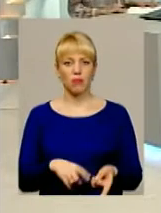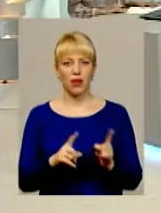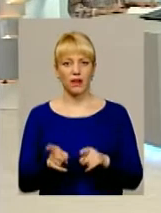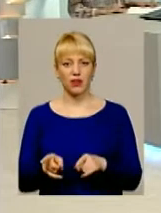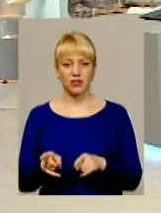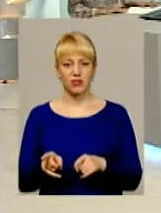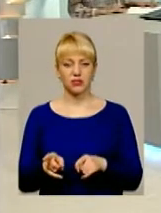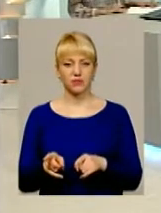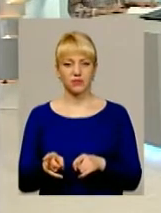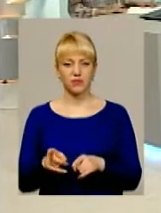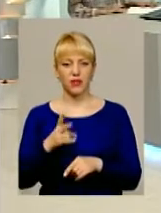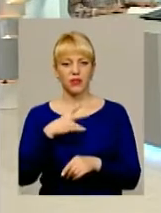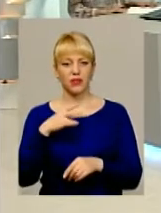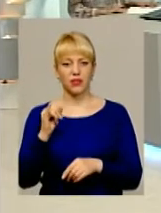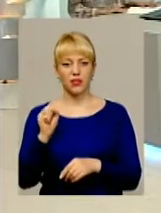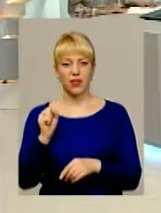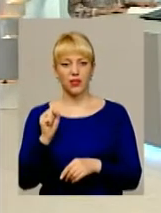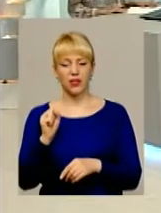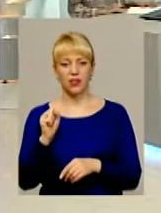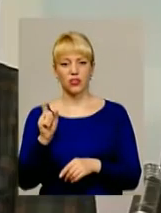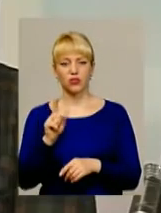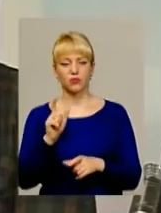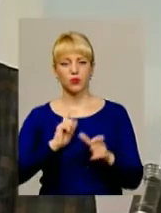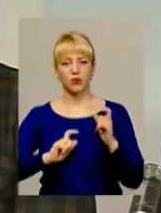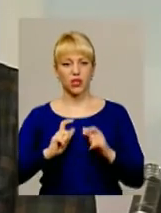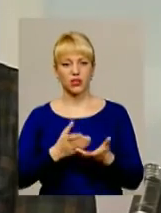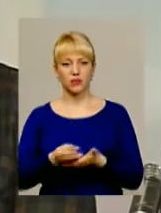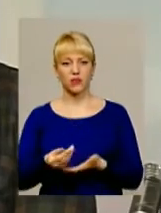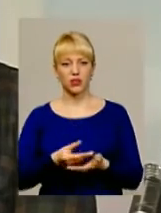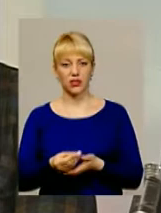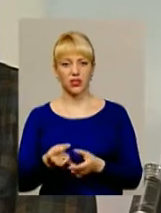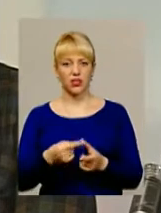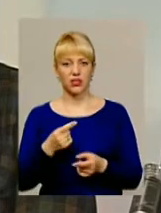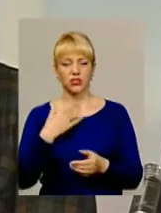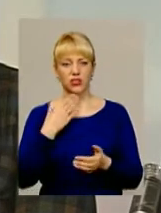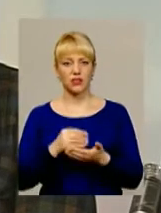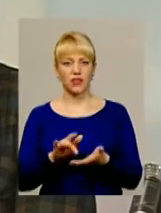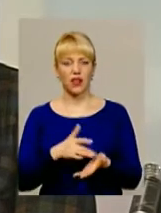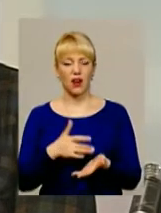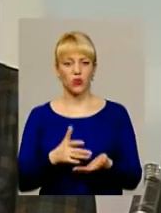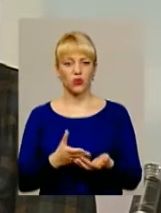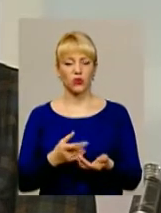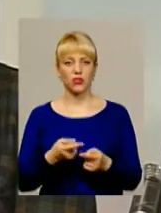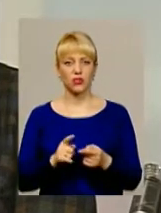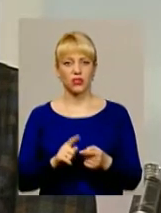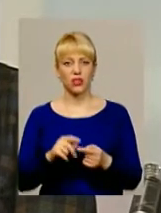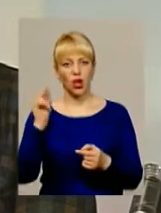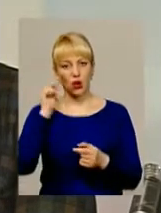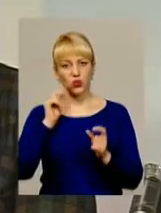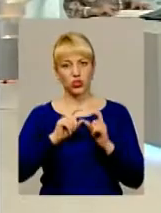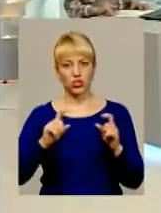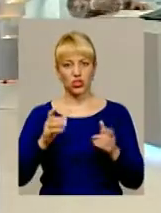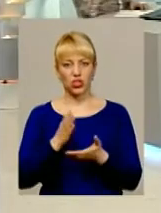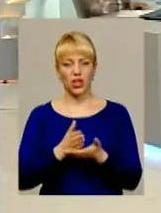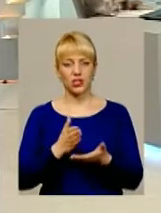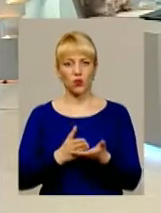щоб студенти платили, ну, чи за свій рахунок ці училища існували.